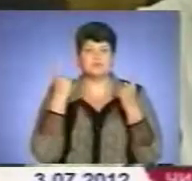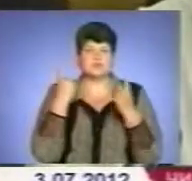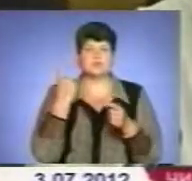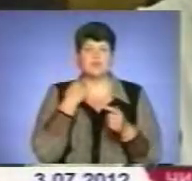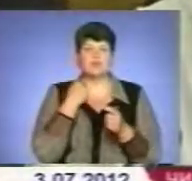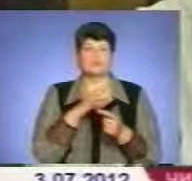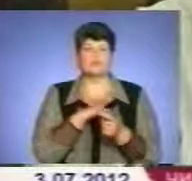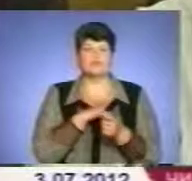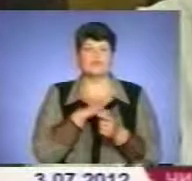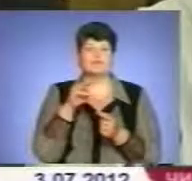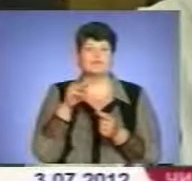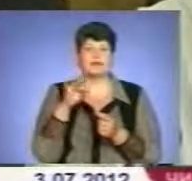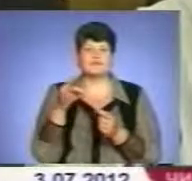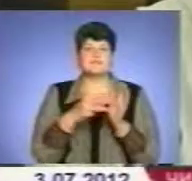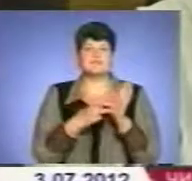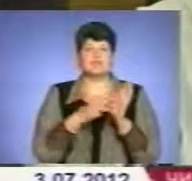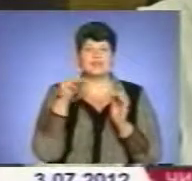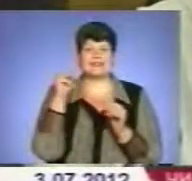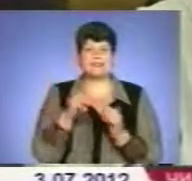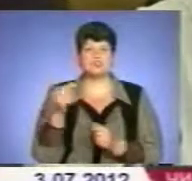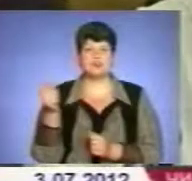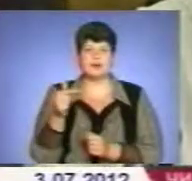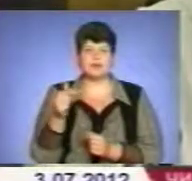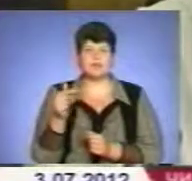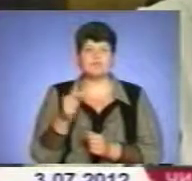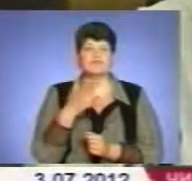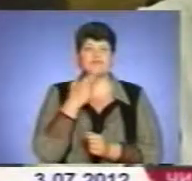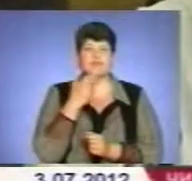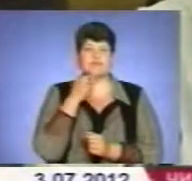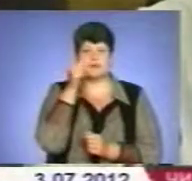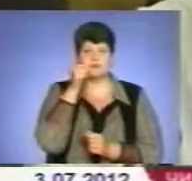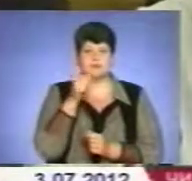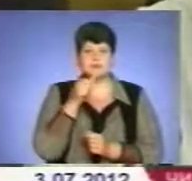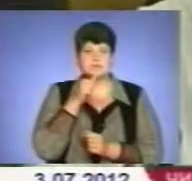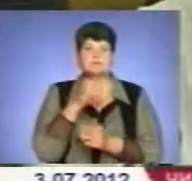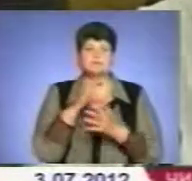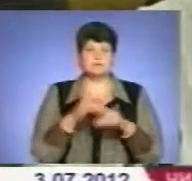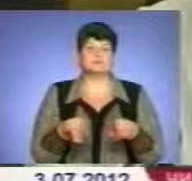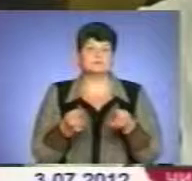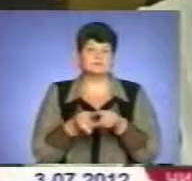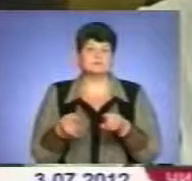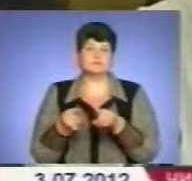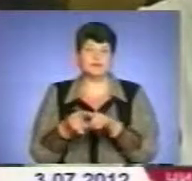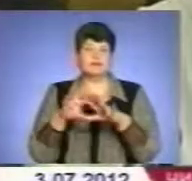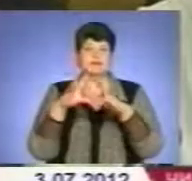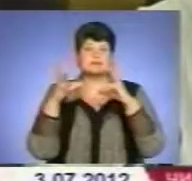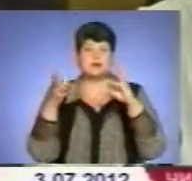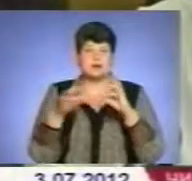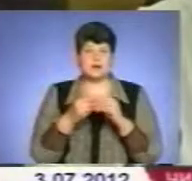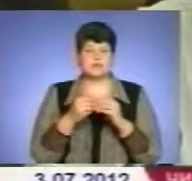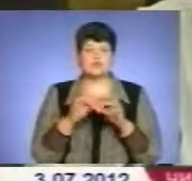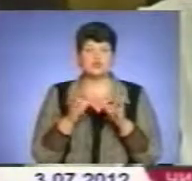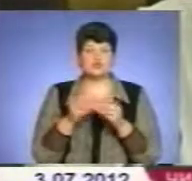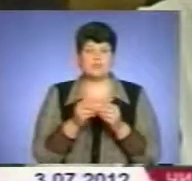про це знаєте, майже на 800 тисяч гривень. І, на жаль, в червні місяці тенденція втрималася. Загальна сума недоплати за